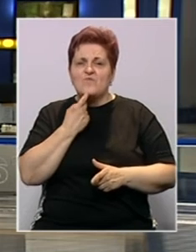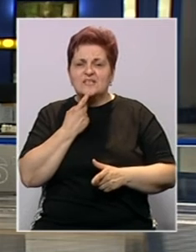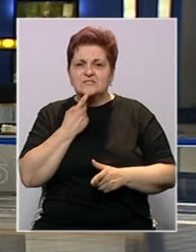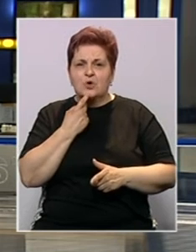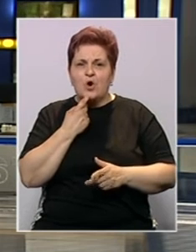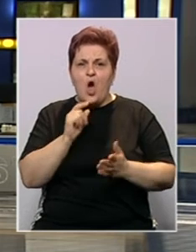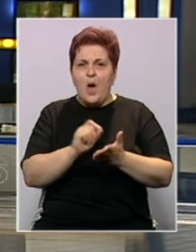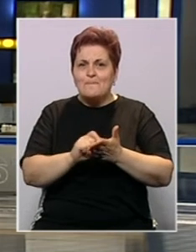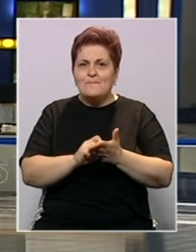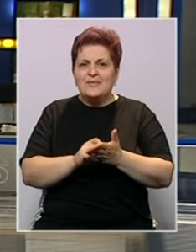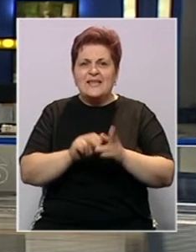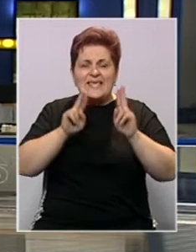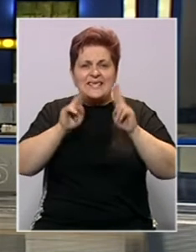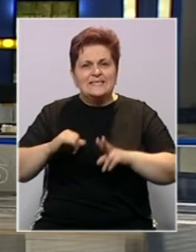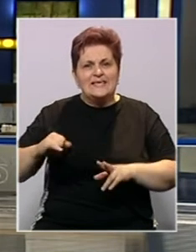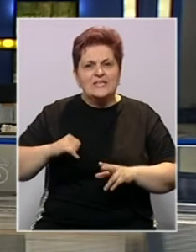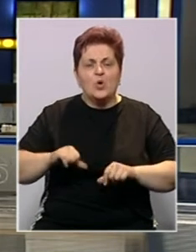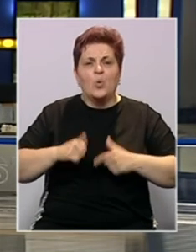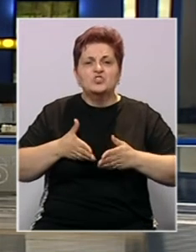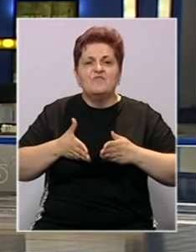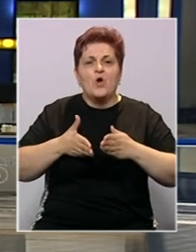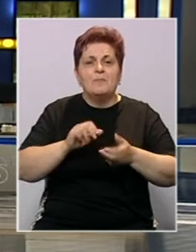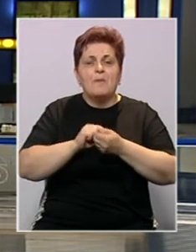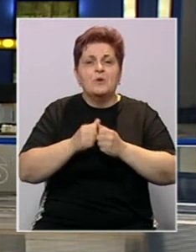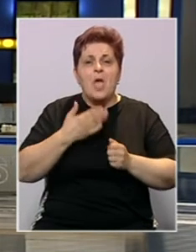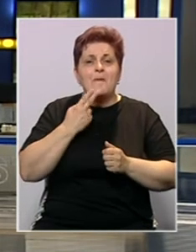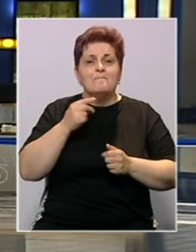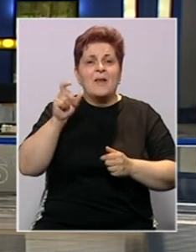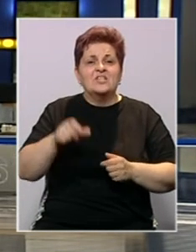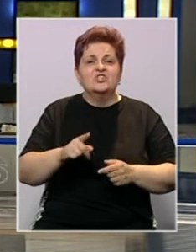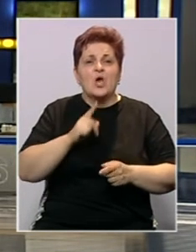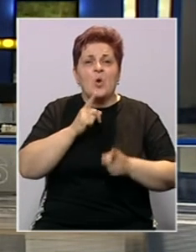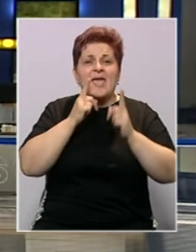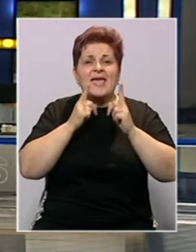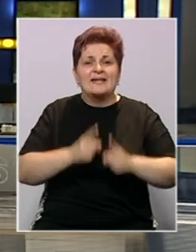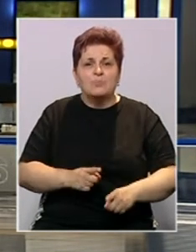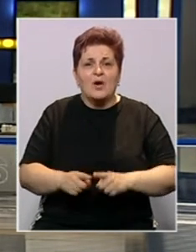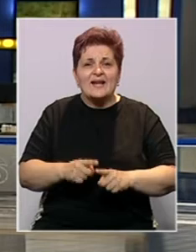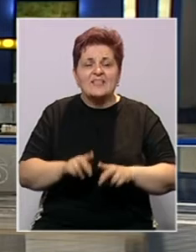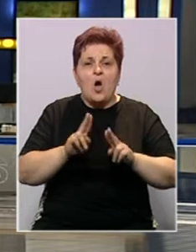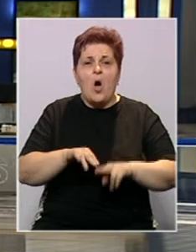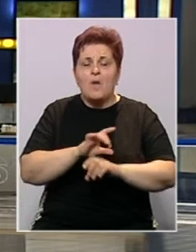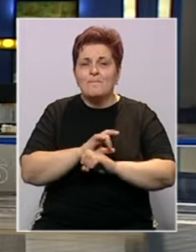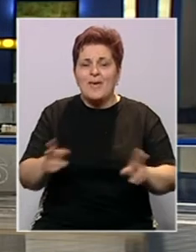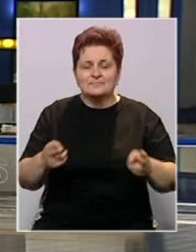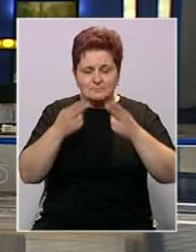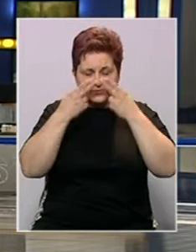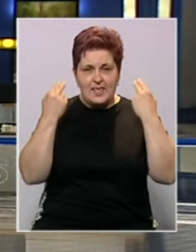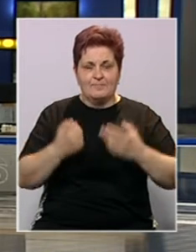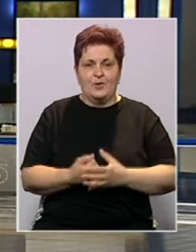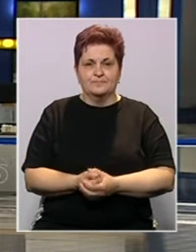Roman je pisan po istinitim događajima o životnom putu i borbi mladića koji je uslijed ratnih dejstava ostao bez vida.